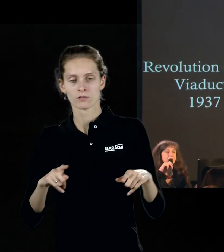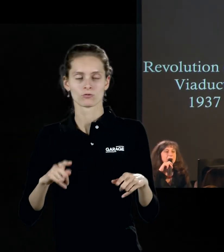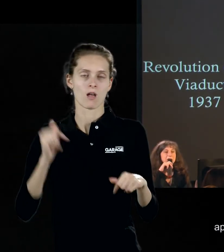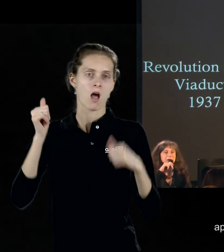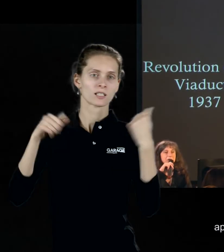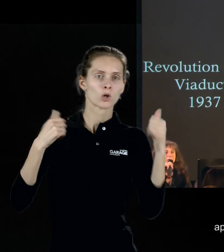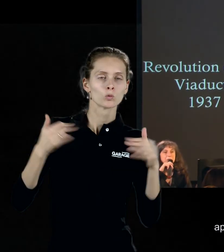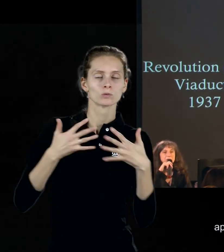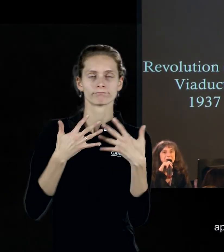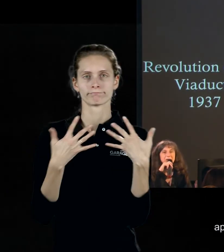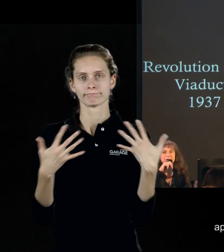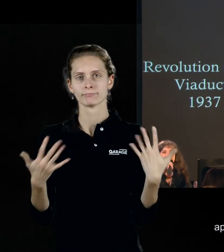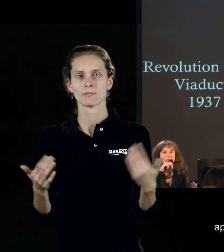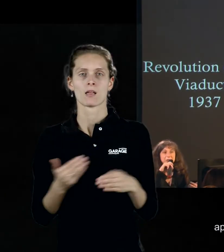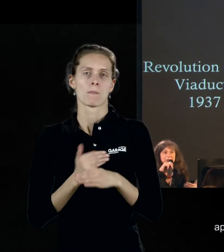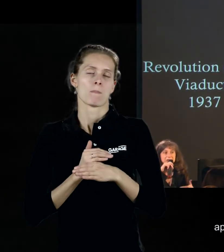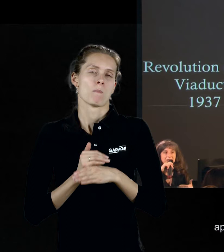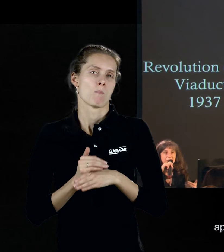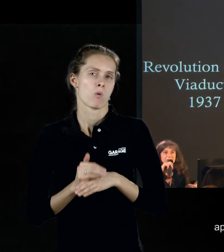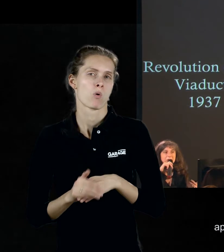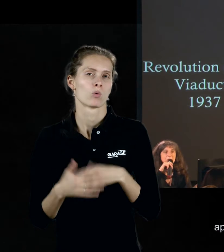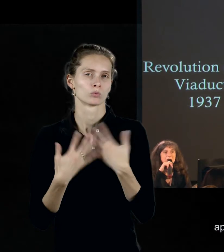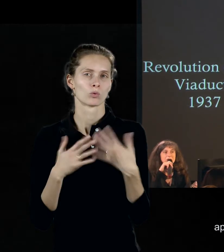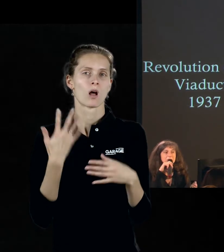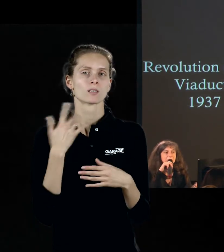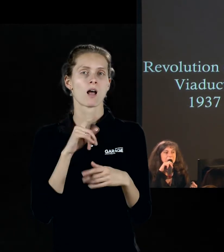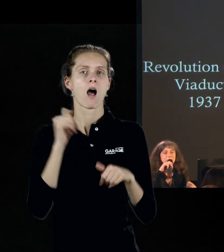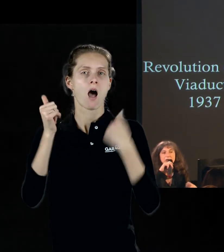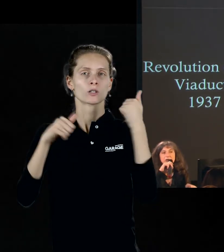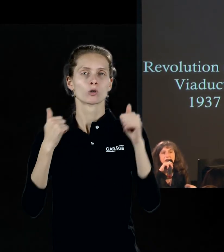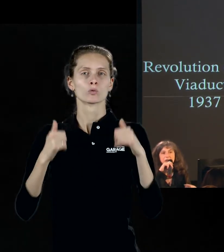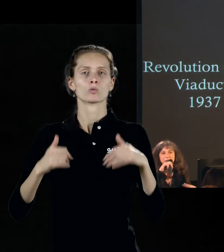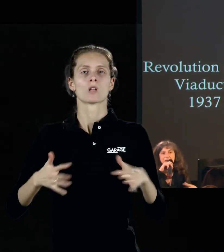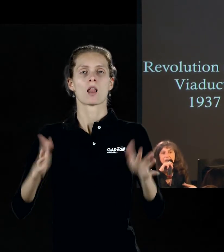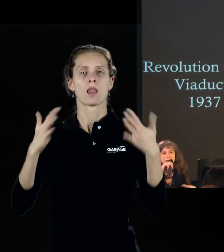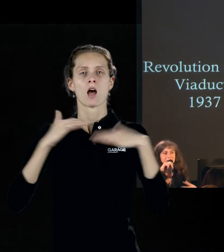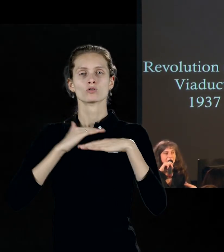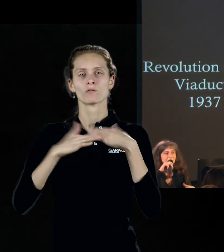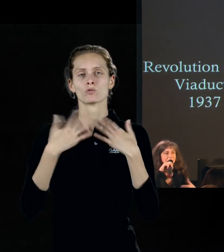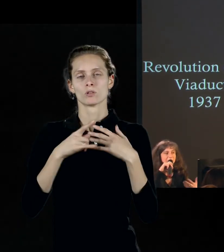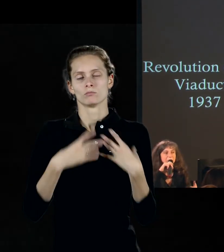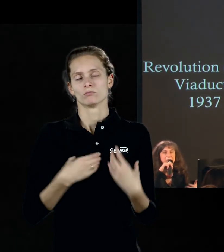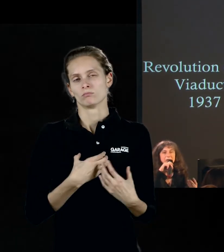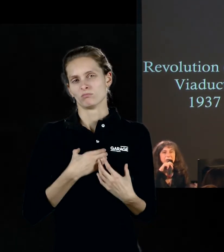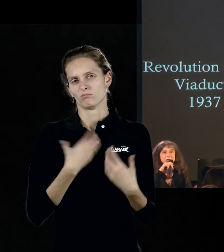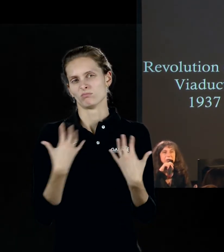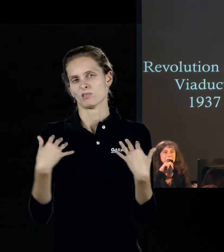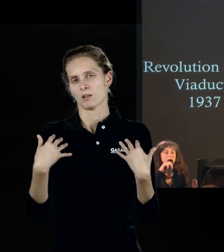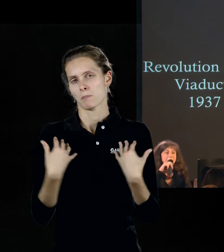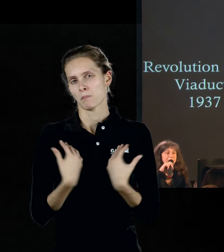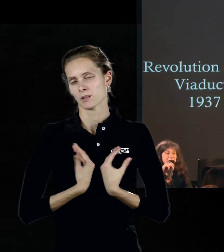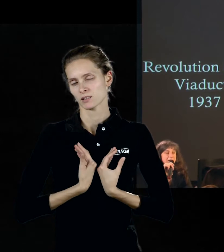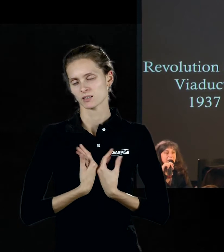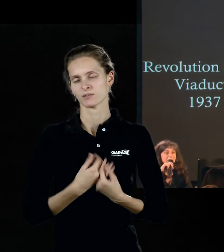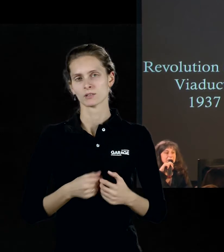пейзажа. Достаточно поздняя вещь, где этот самый архитектурный ландшафт становится уже достаточно депрессивным и страшным, революция Веодоков.